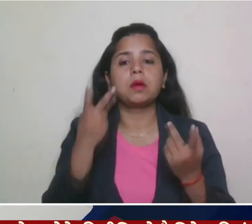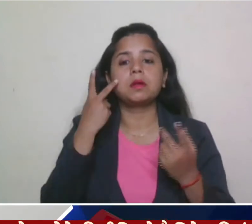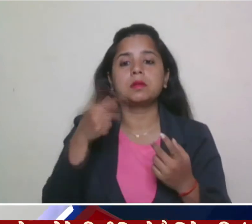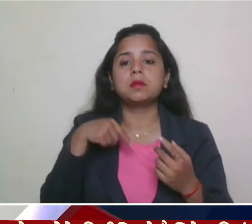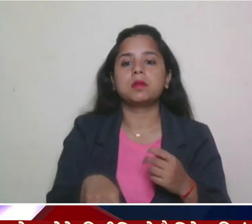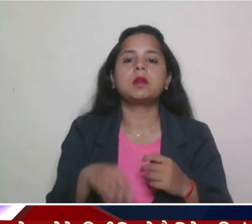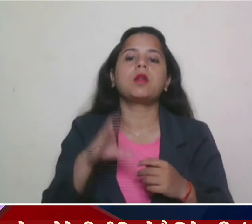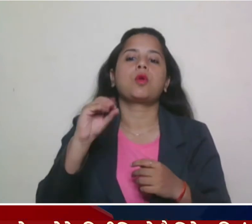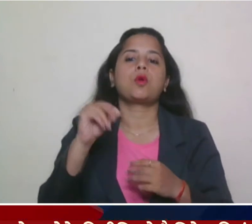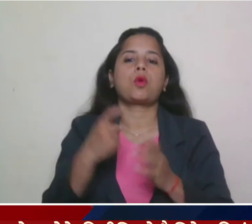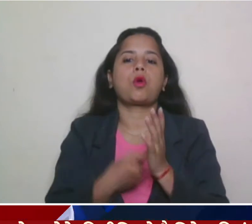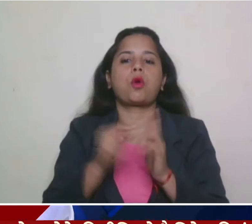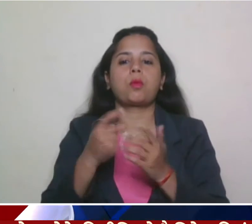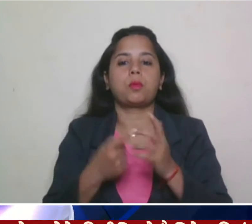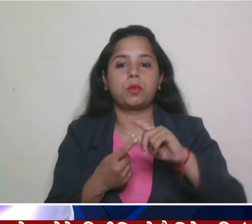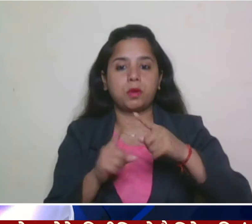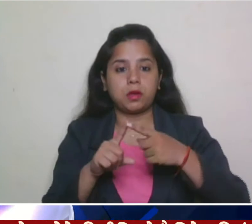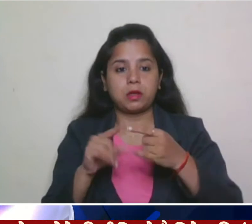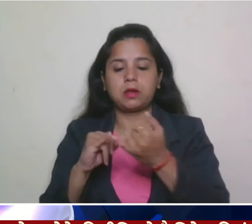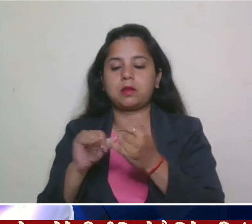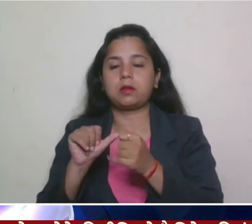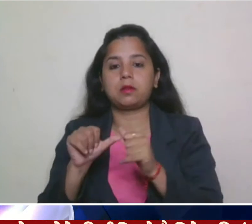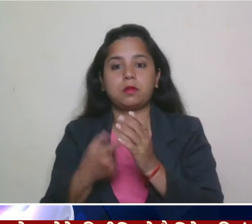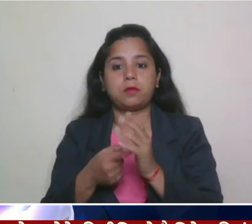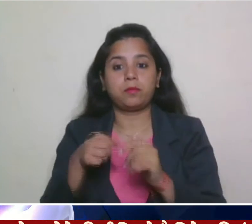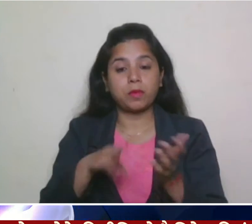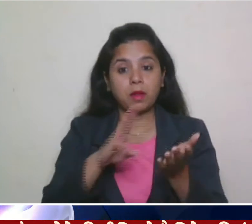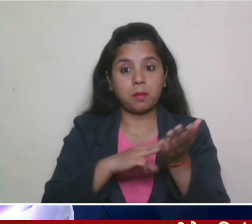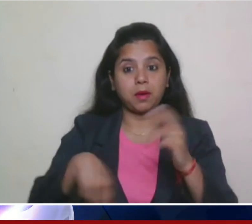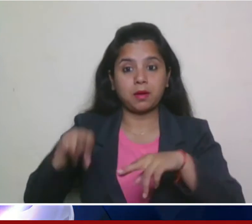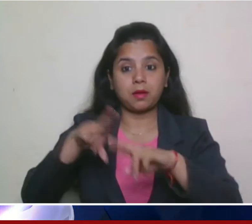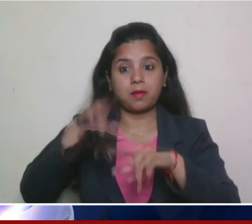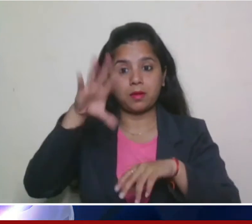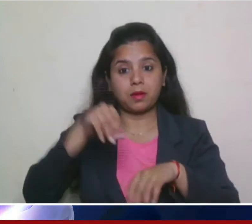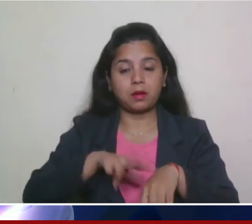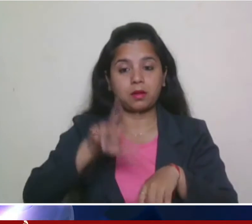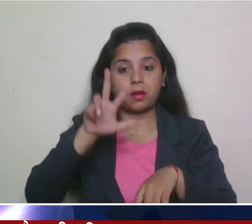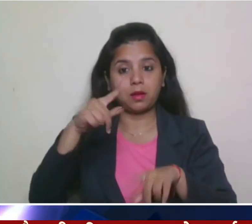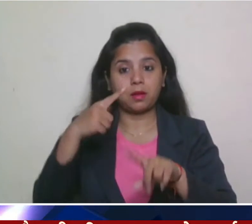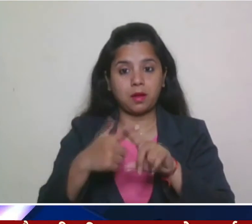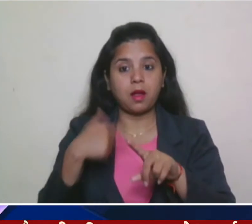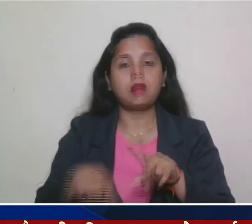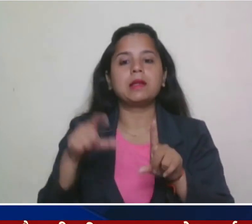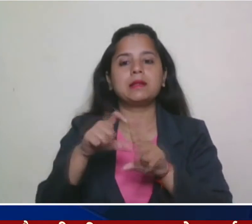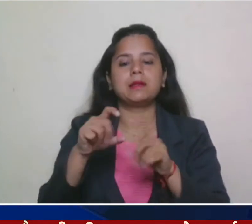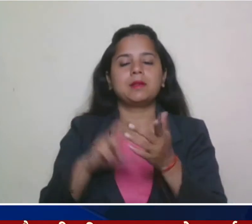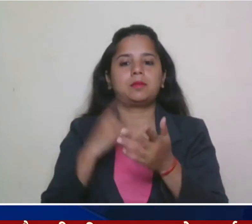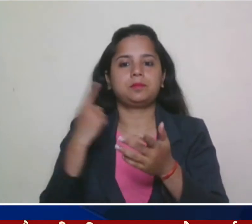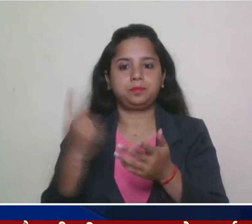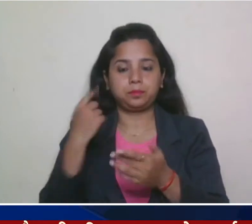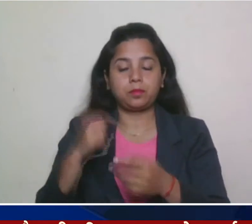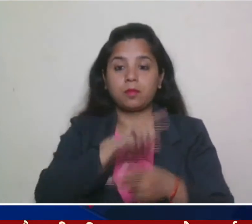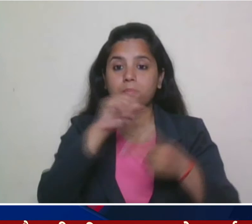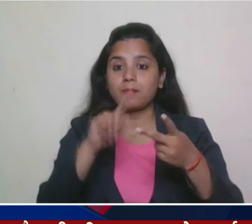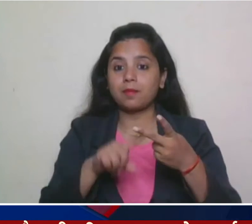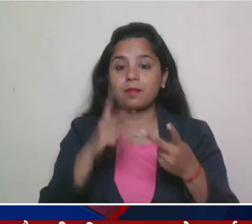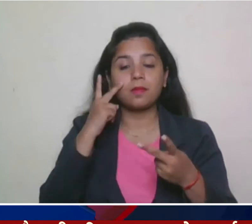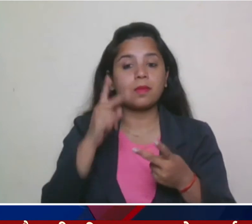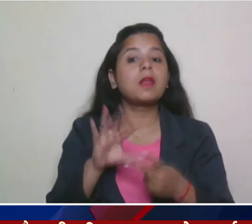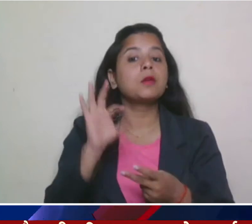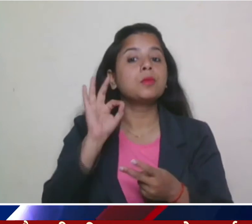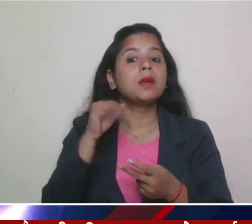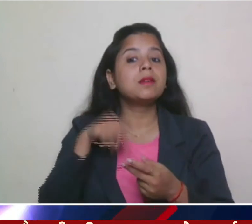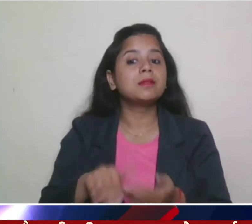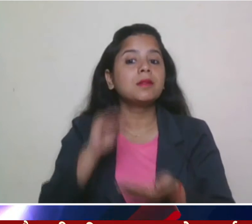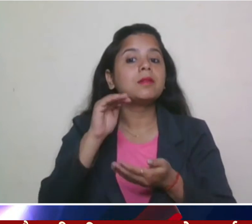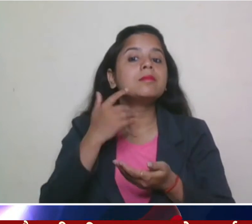कॉर्परेट सरपंच सोंगवार से शुकुरवार रात साढ़े आठ बजे डीडी नैशनल पर और दूरदर्शन के खास प्रस्तिती धारवाहिक बालकृष्ण